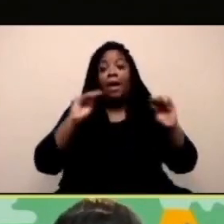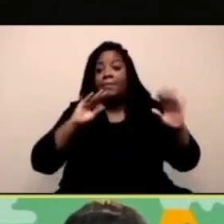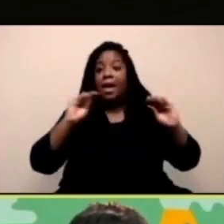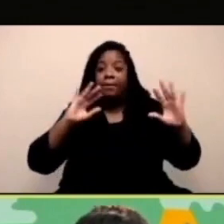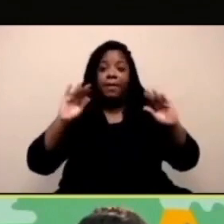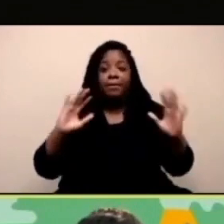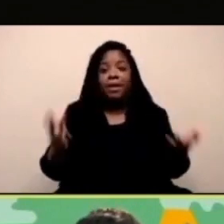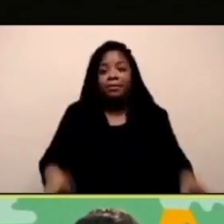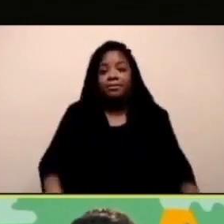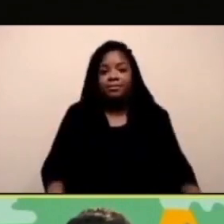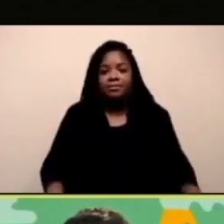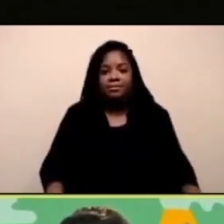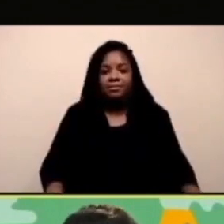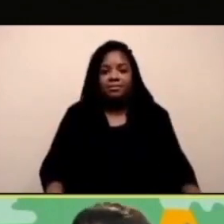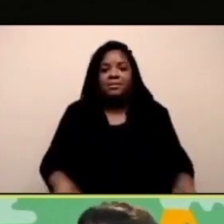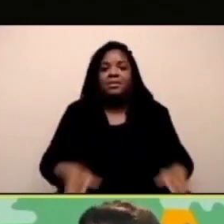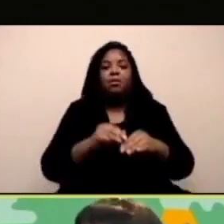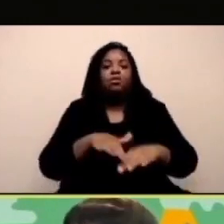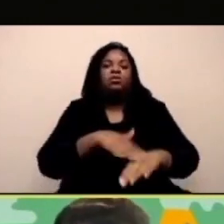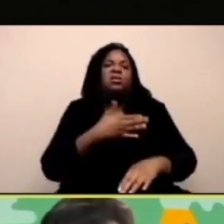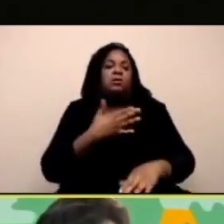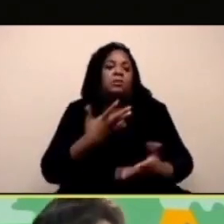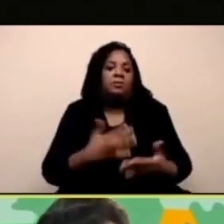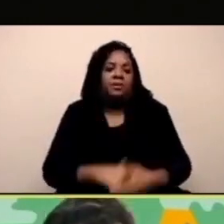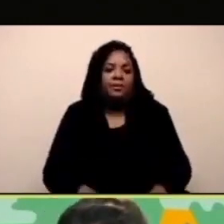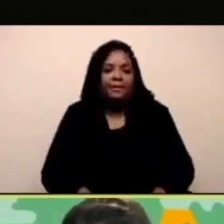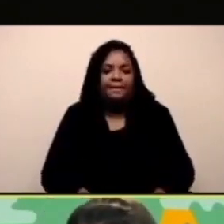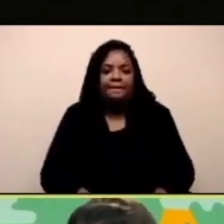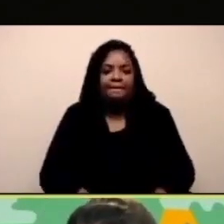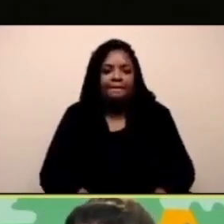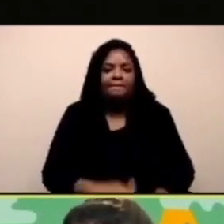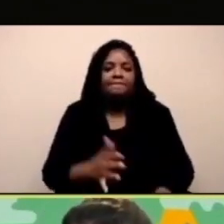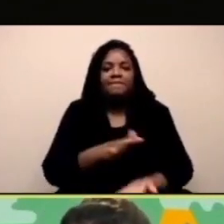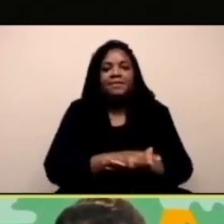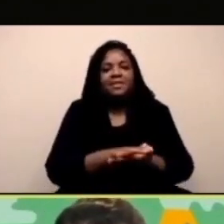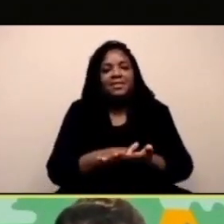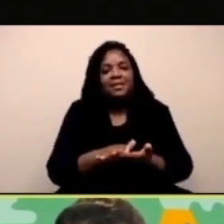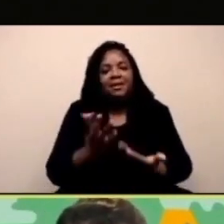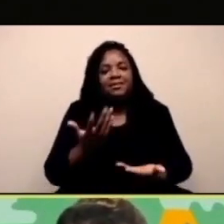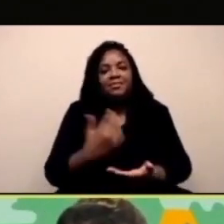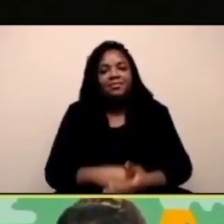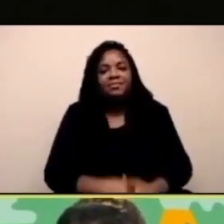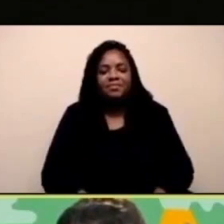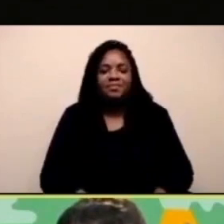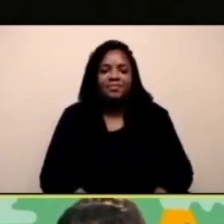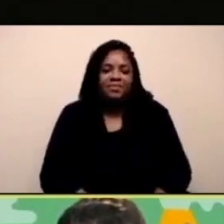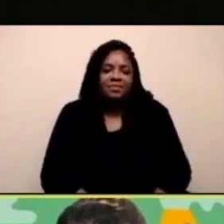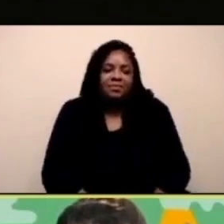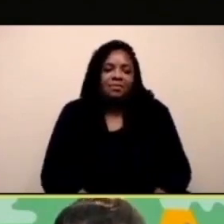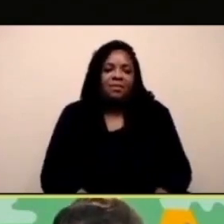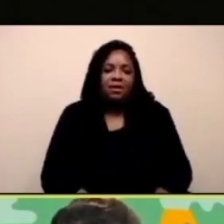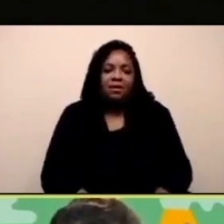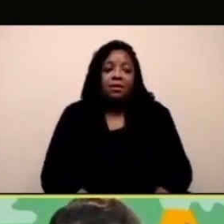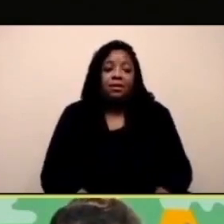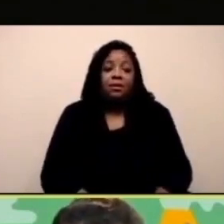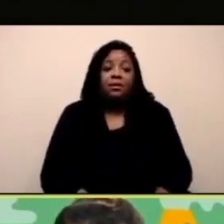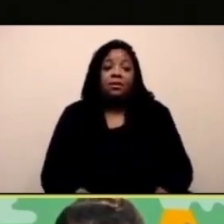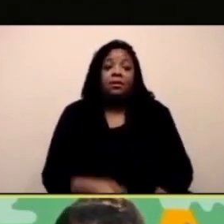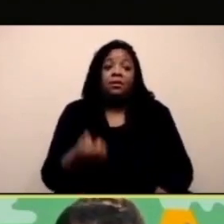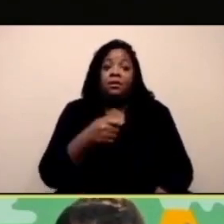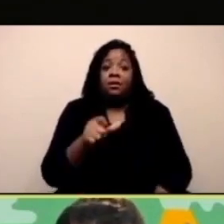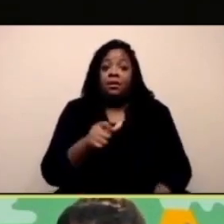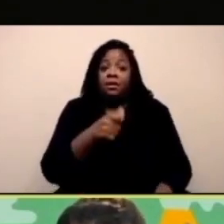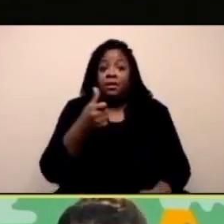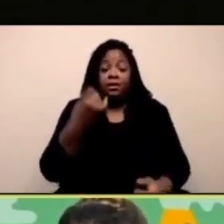altri blocchi, per esempio, che se cambiamo il colore... Sta cambiando il colore rapidamente, lo facciamo un po' più lento.